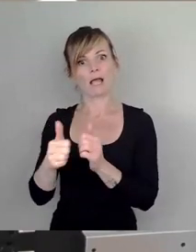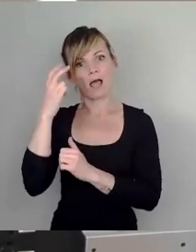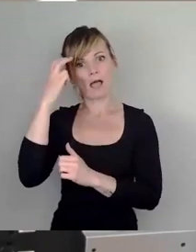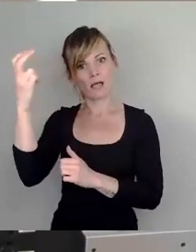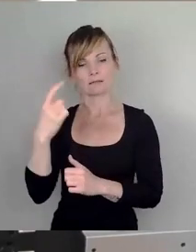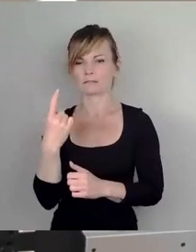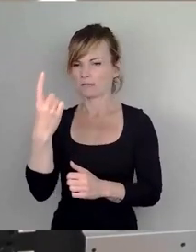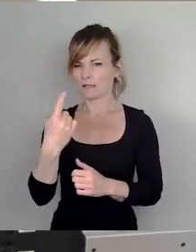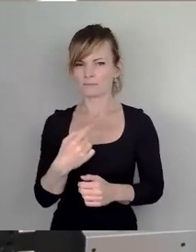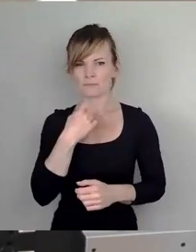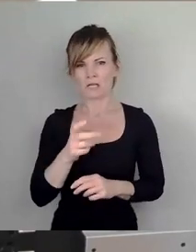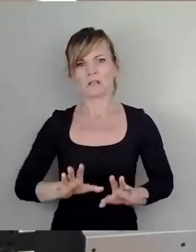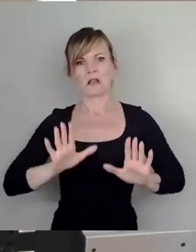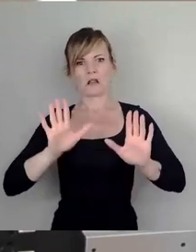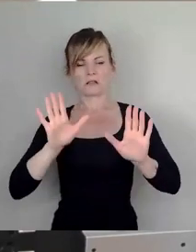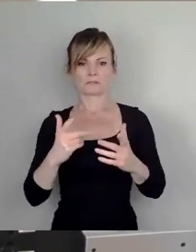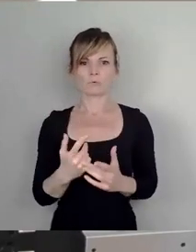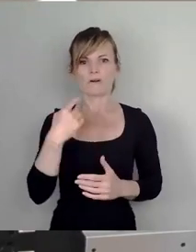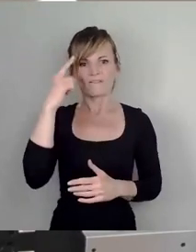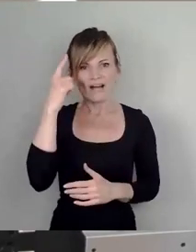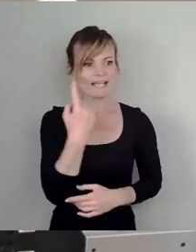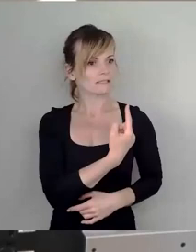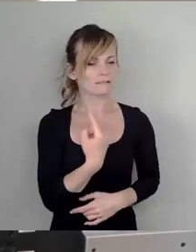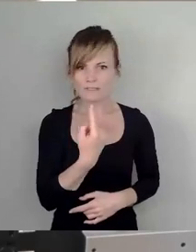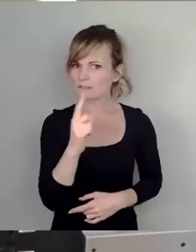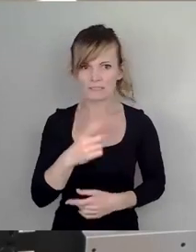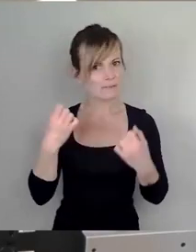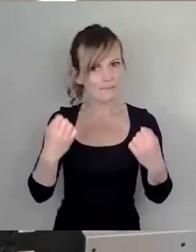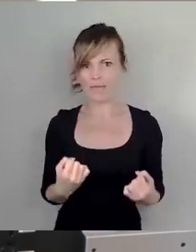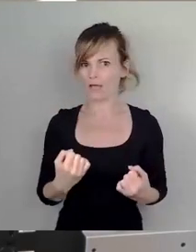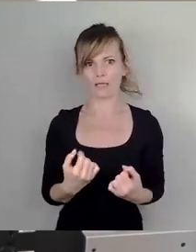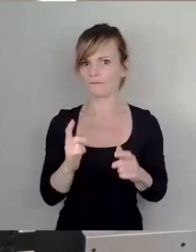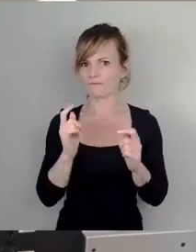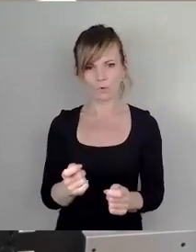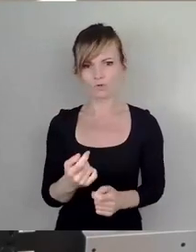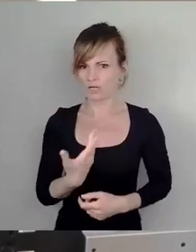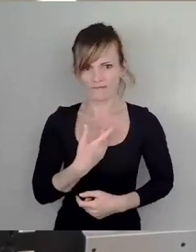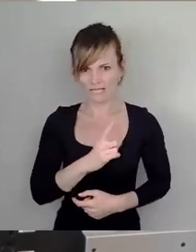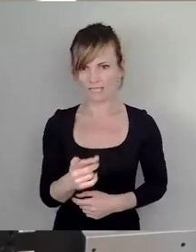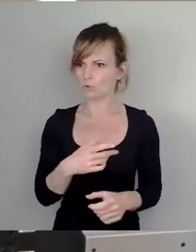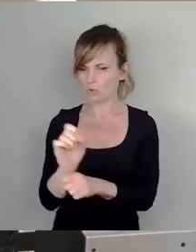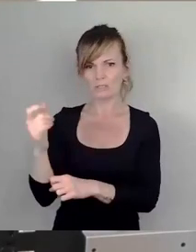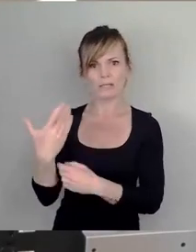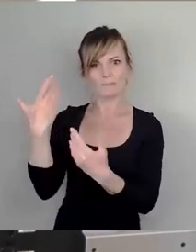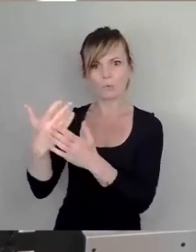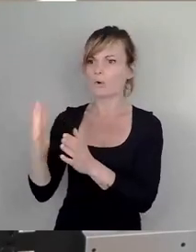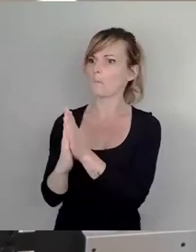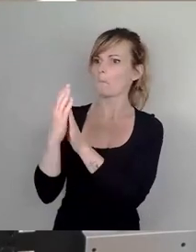weiß, dass es im Stadtrat keine Mehrheit gibt für diese Vorlage und für diesen Vorschlag. Wir haben ein